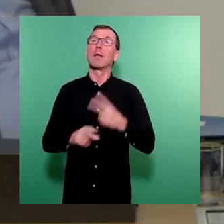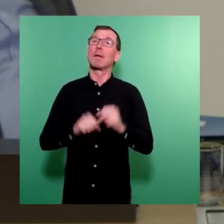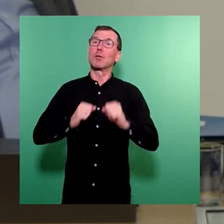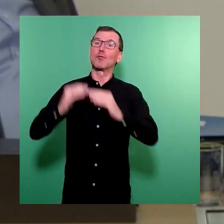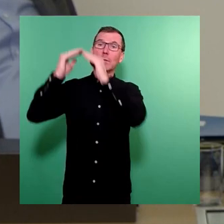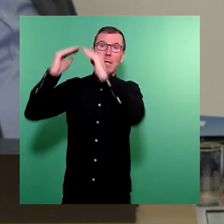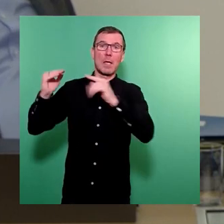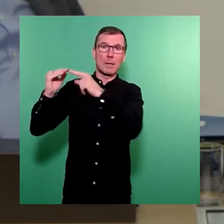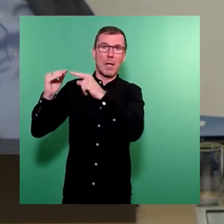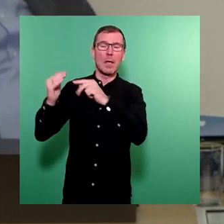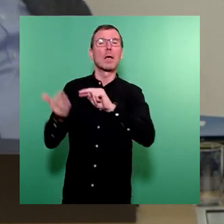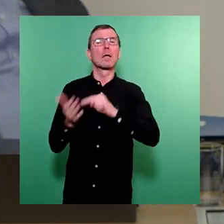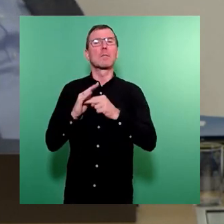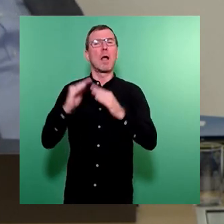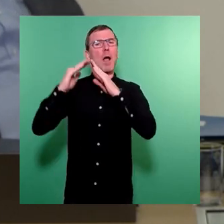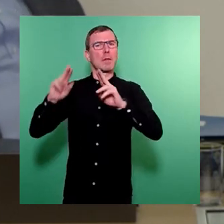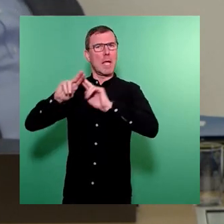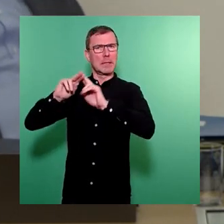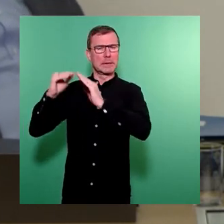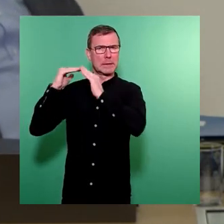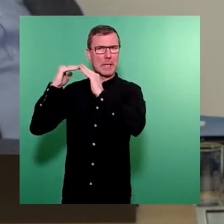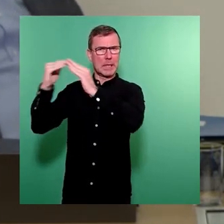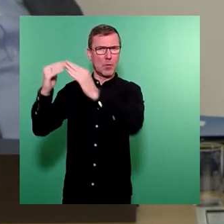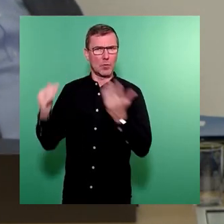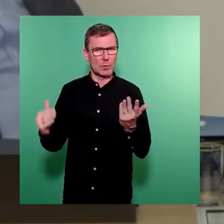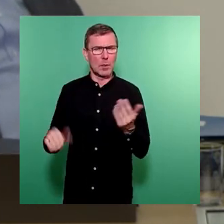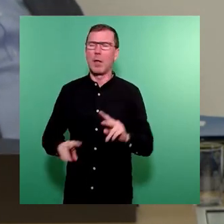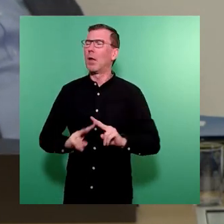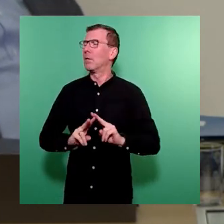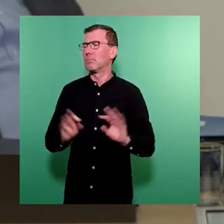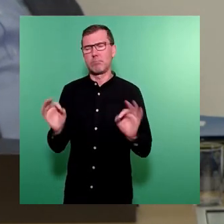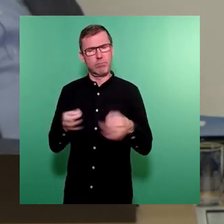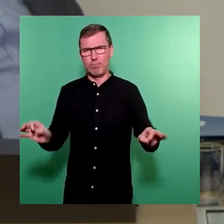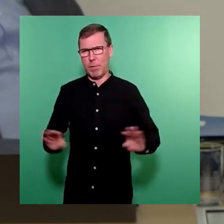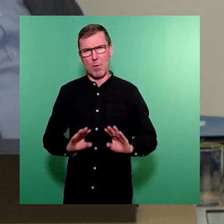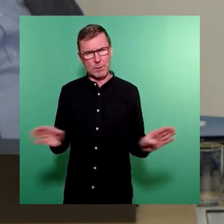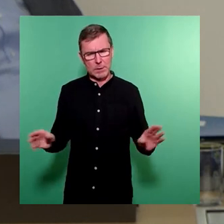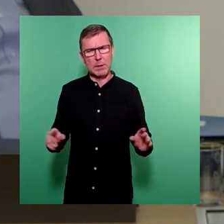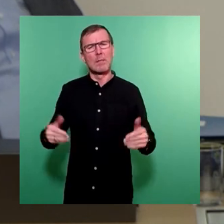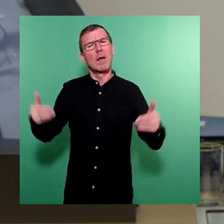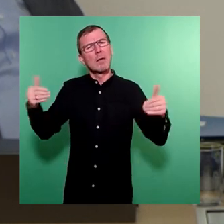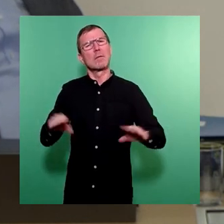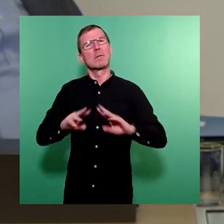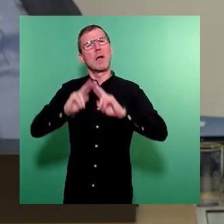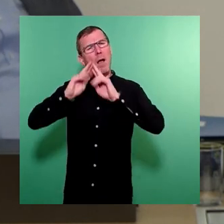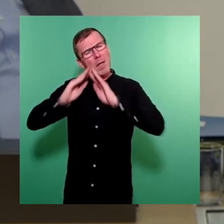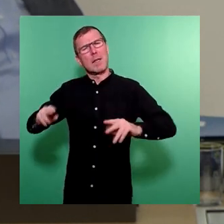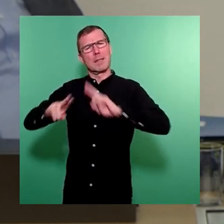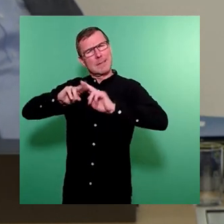Rahmen der geplanten Dachsanierung nicht erforderlich, da die grundlegende Sanierung des Daches geplant ist.